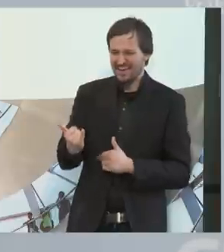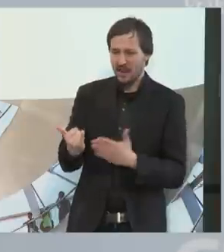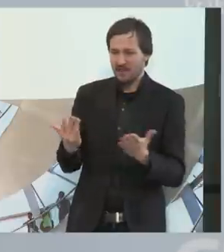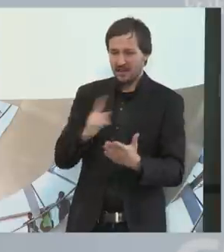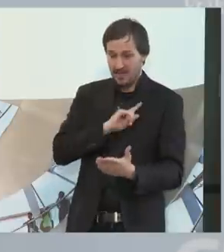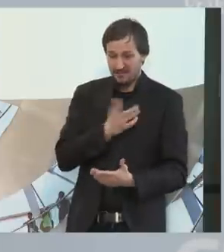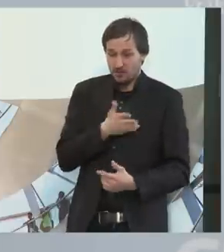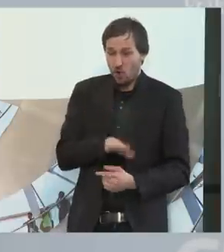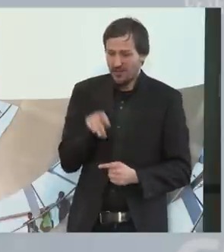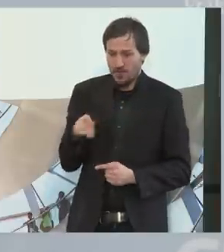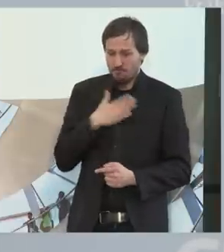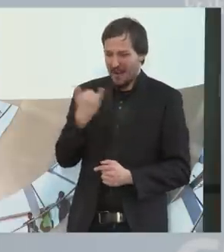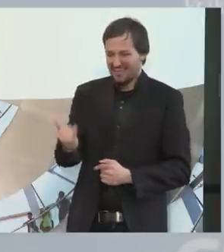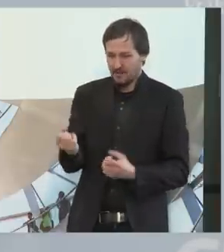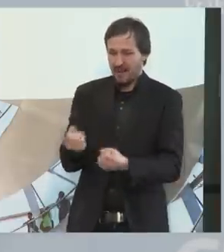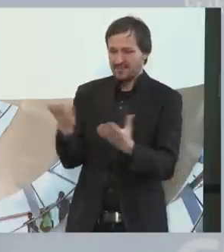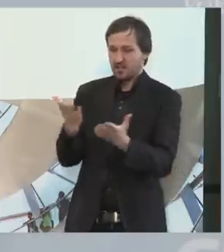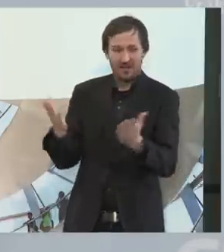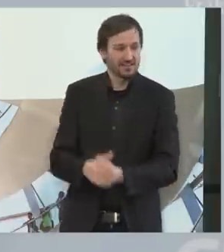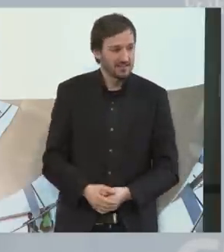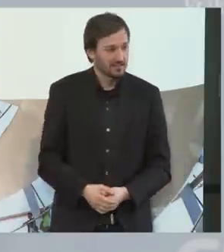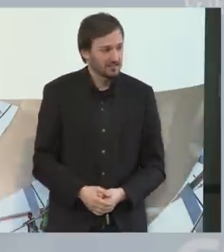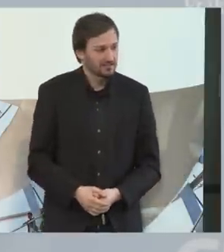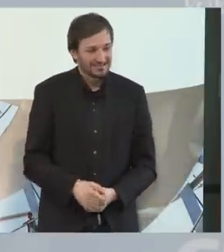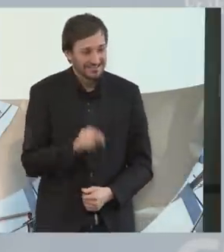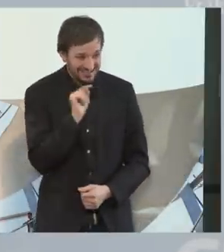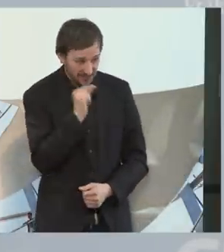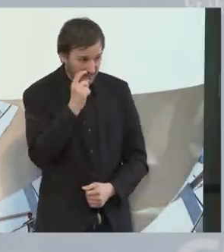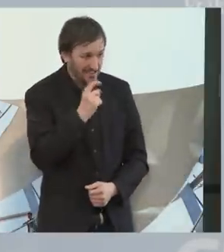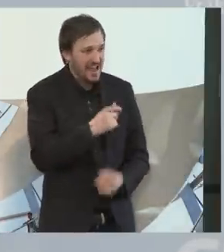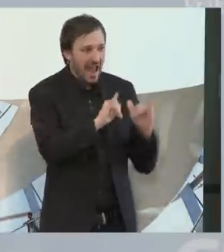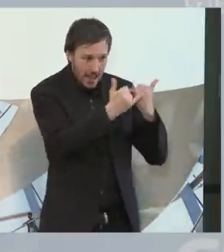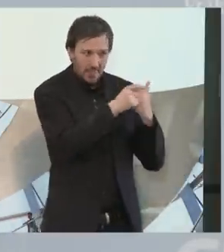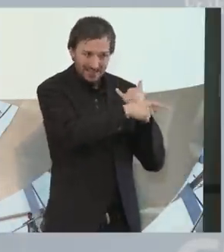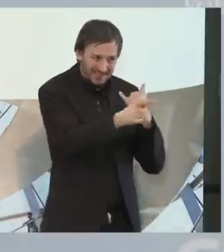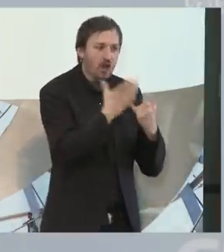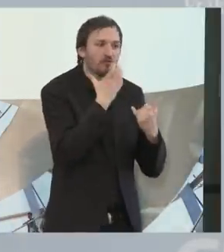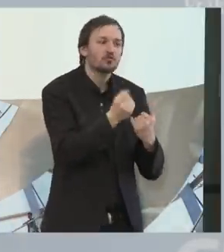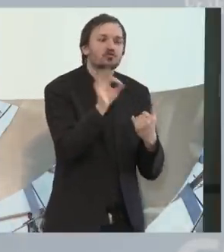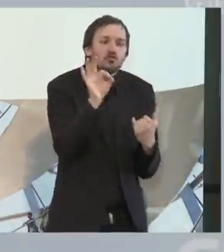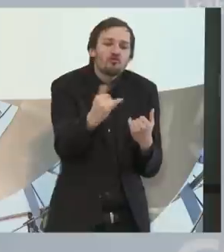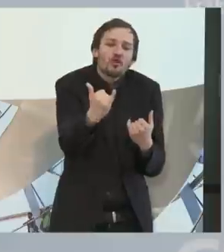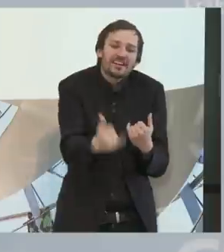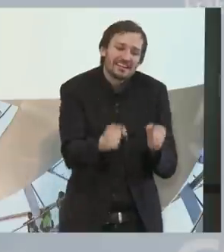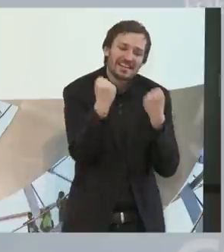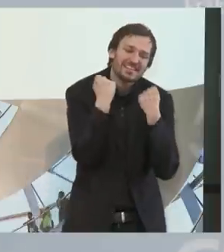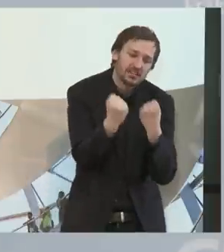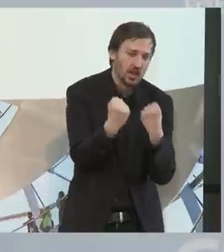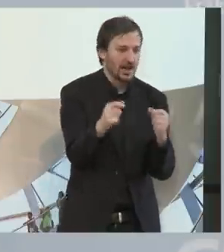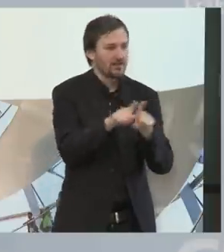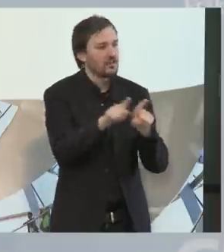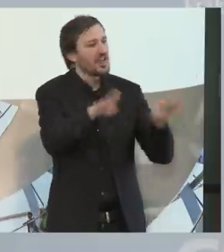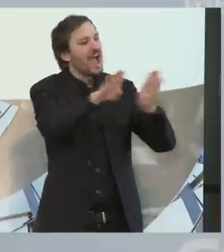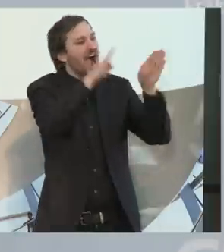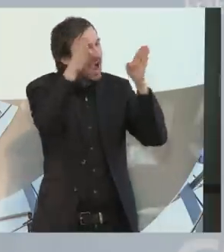da sind? Diese Menschen wünschen sich Sicherheit. Sie wünschen sich eine Einrichtung, wo man sagen kann,